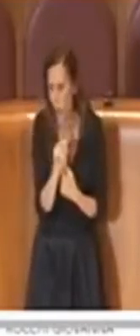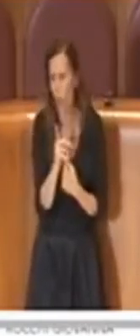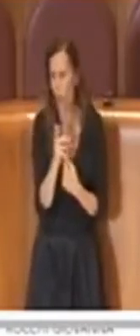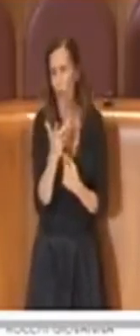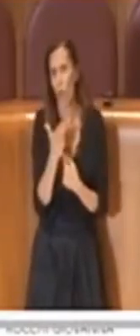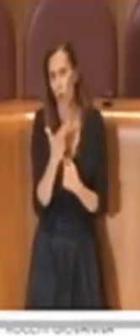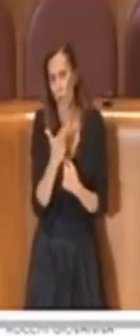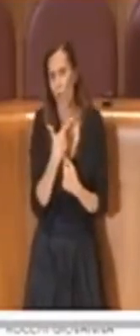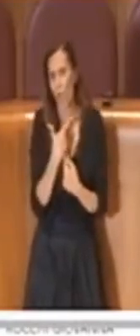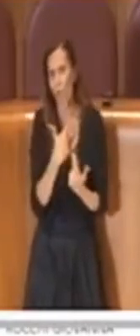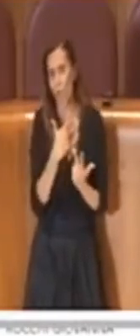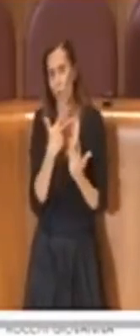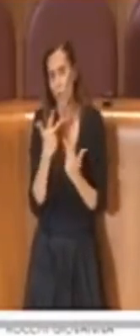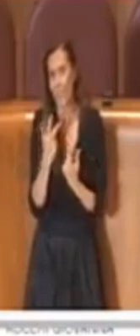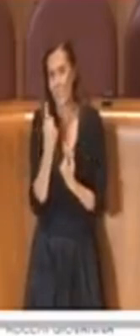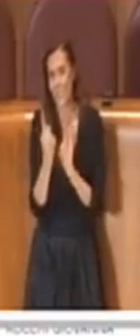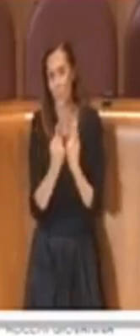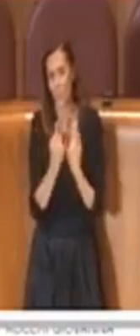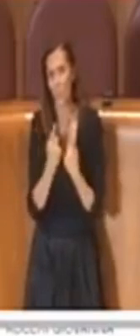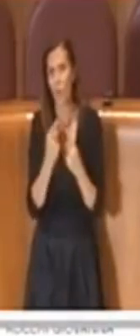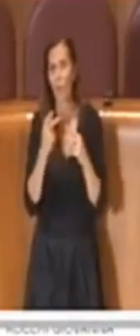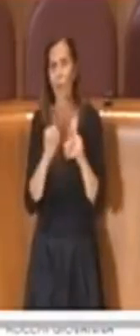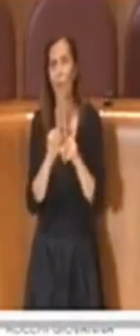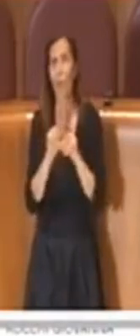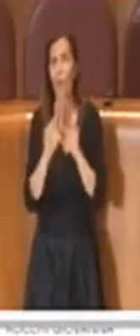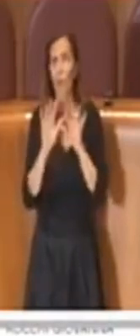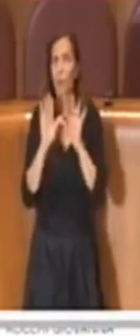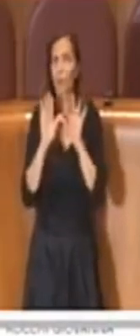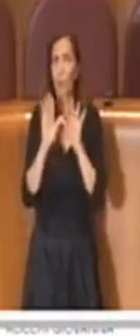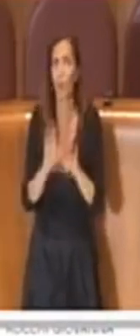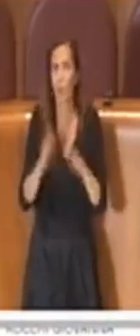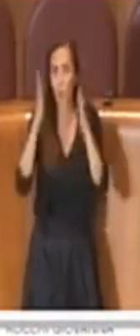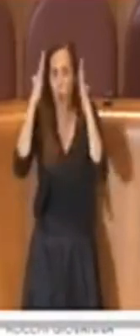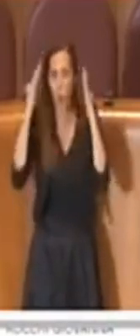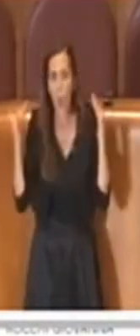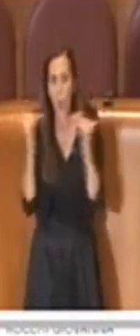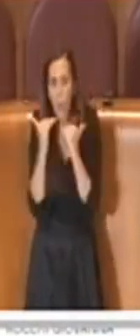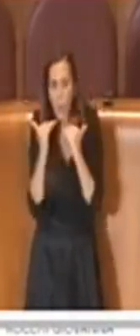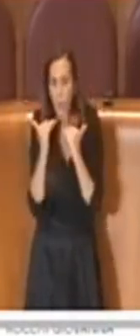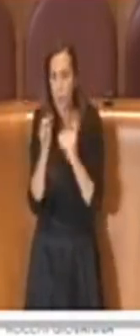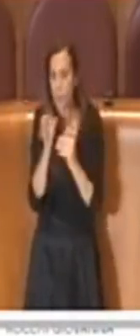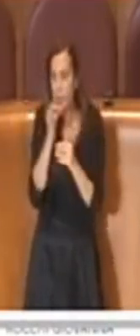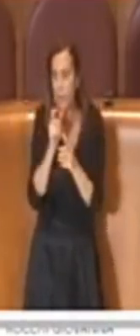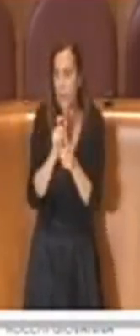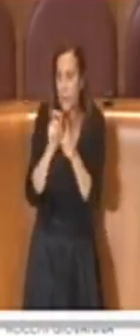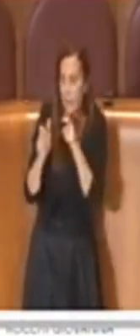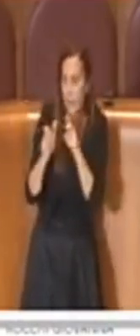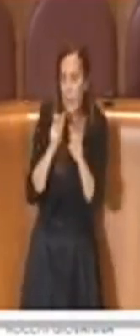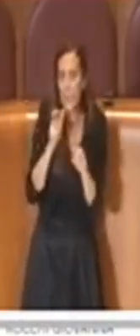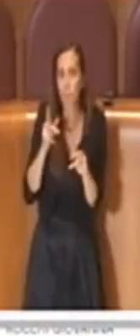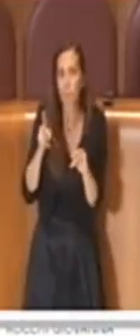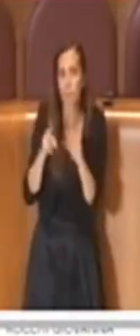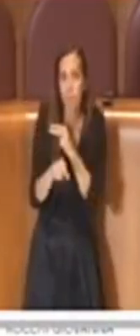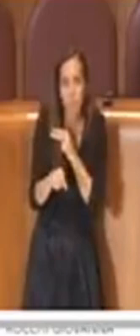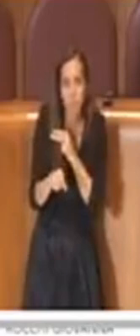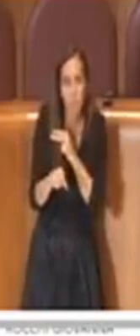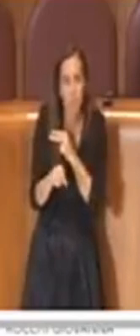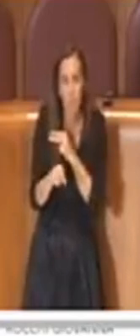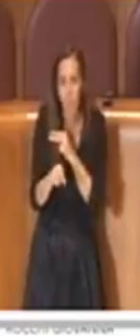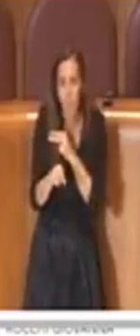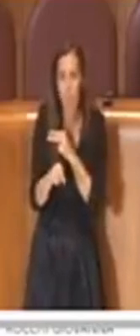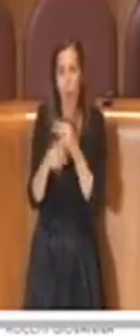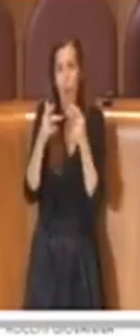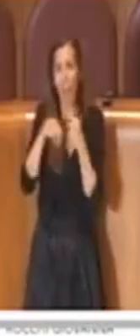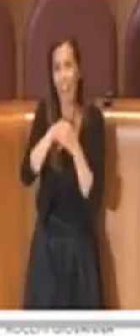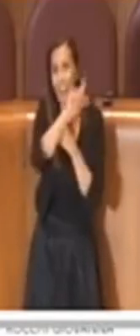l'Egitto insomma, ci si chiede appunto e in tal senso